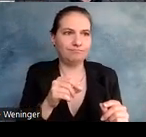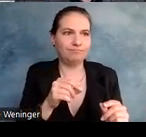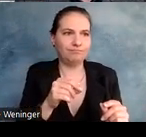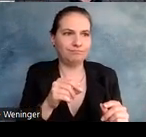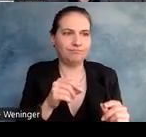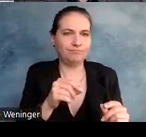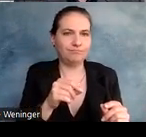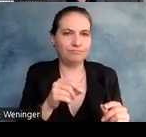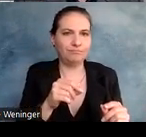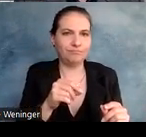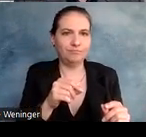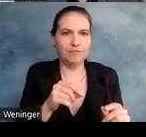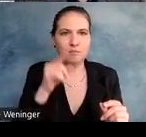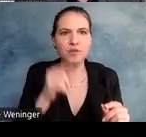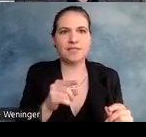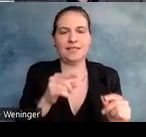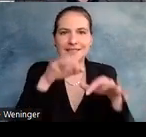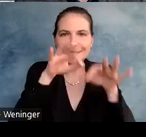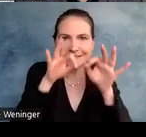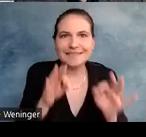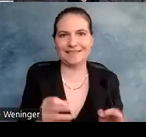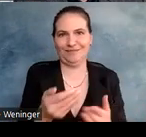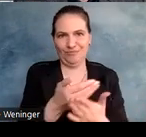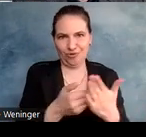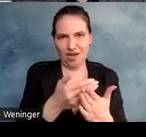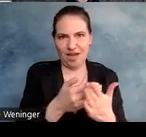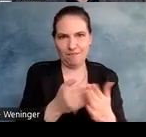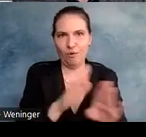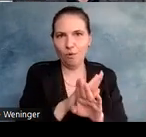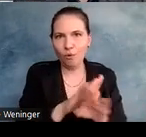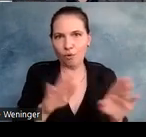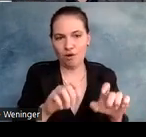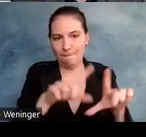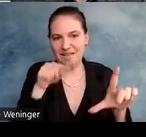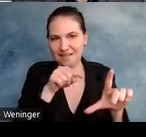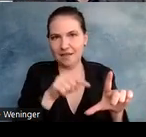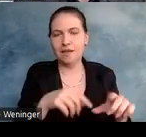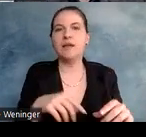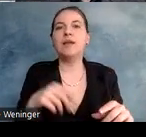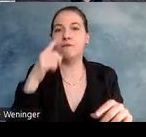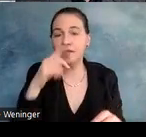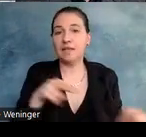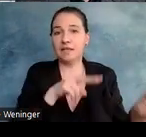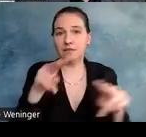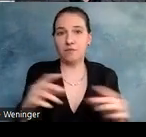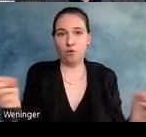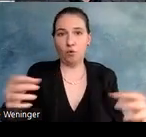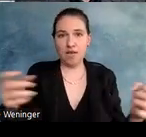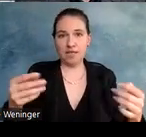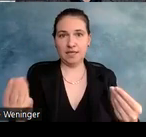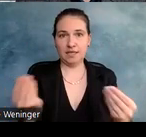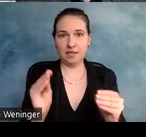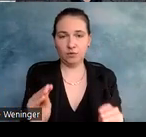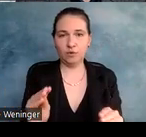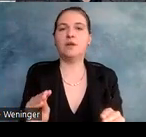hat, dass die Zuhörenden gesehen haben, was man beschreibt. Und wenn man das Video dann untertitelt, dann